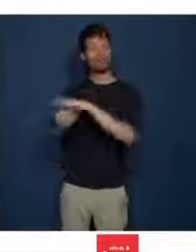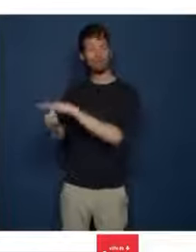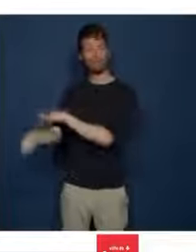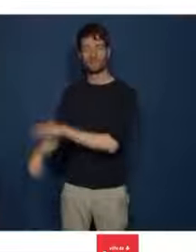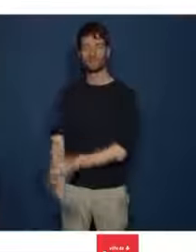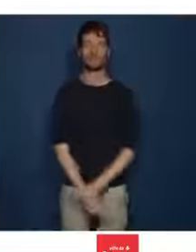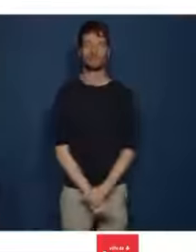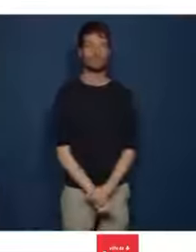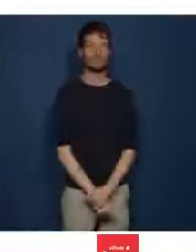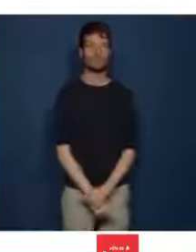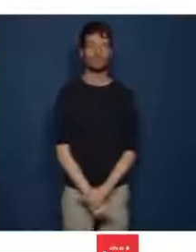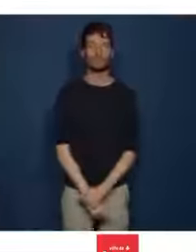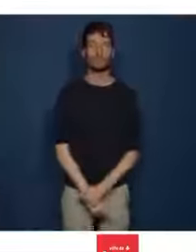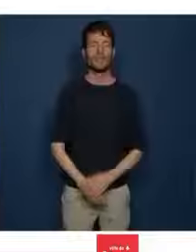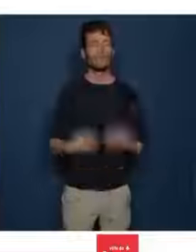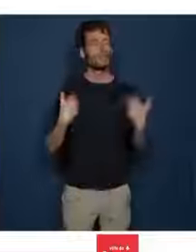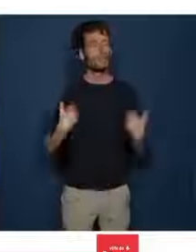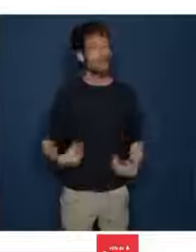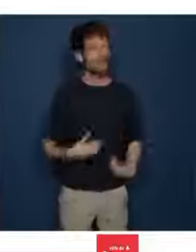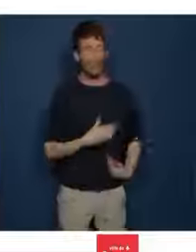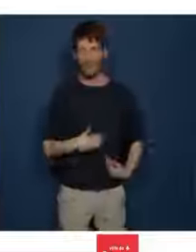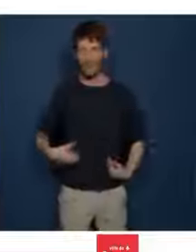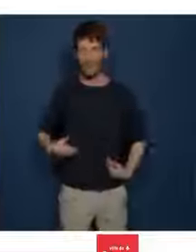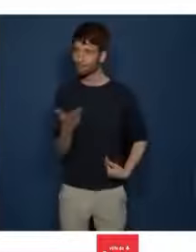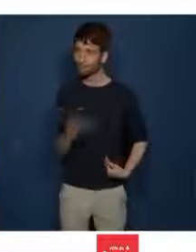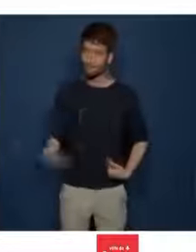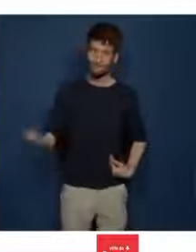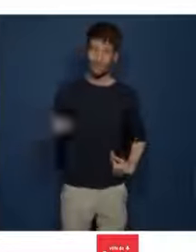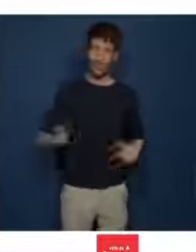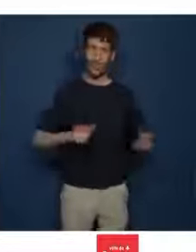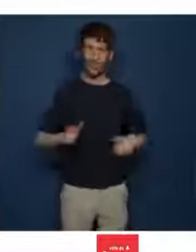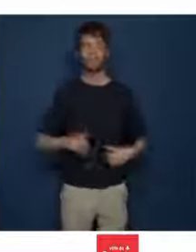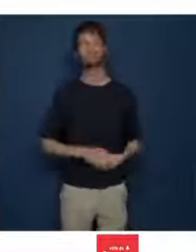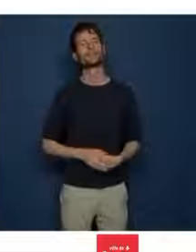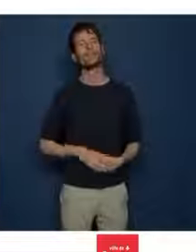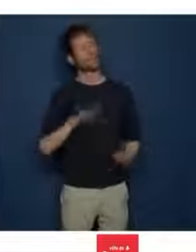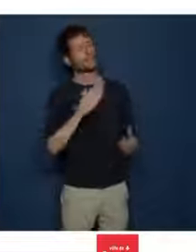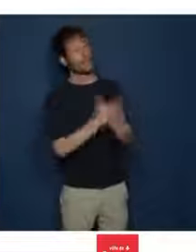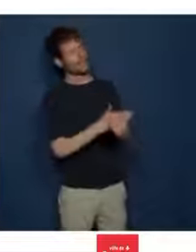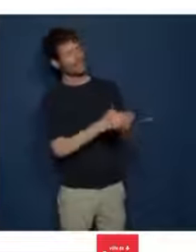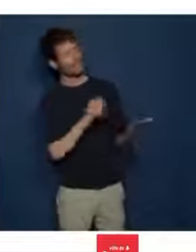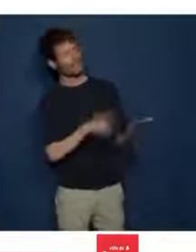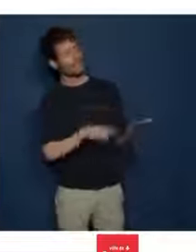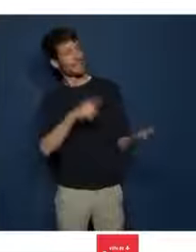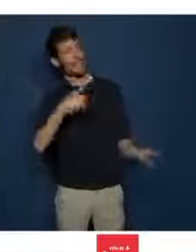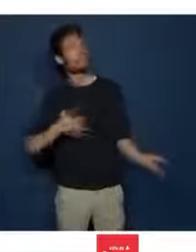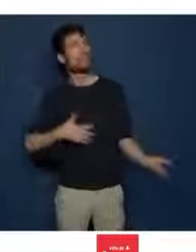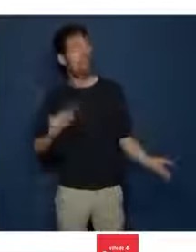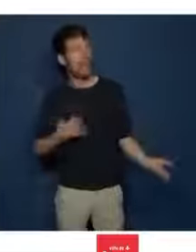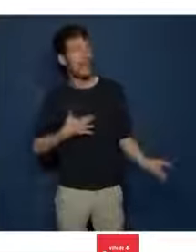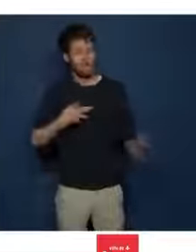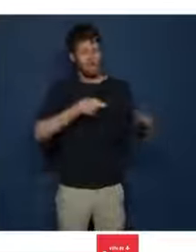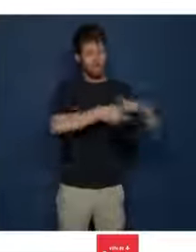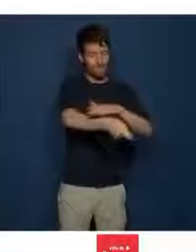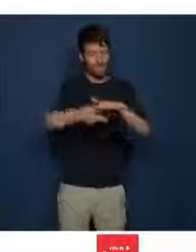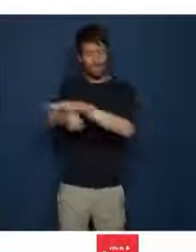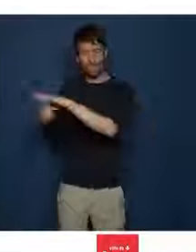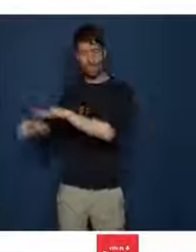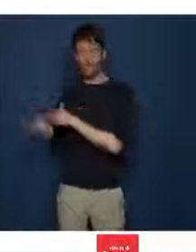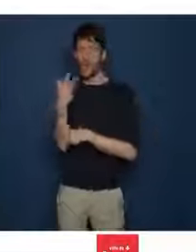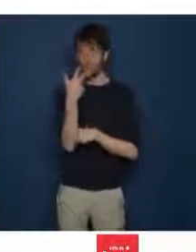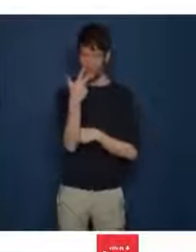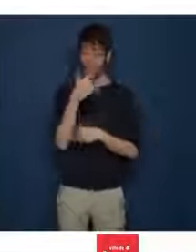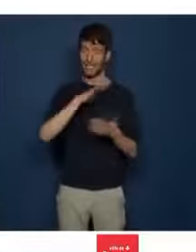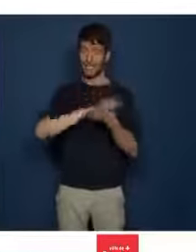Maire, chers collègues, la présente délibération vise à accorder des subventions à trois associations qui se consacrent à l